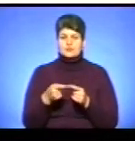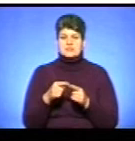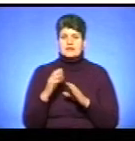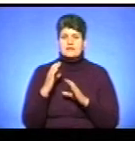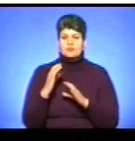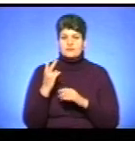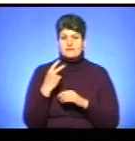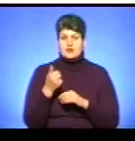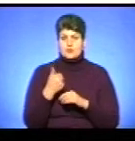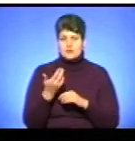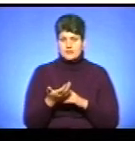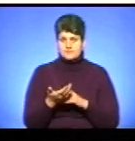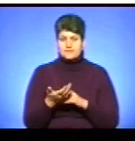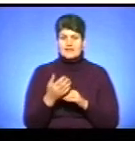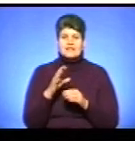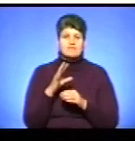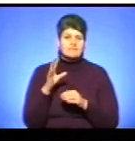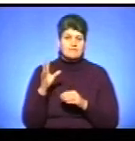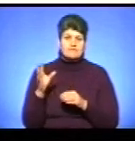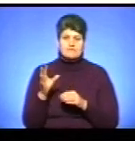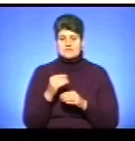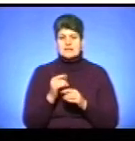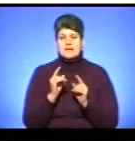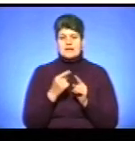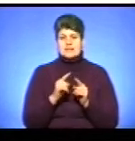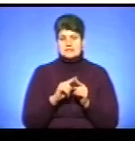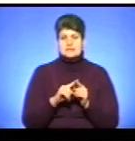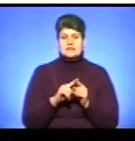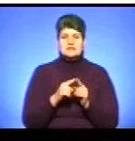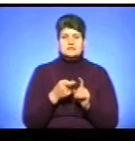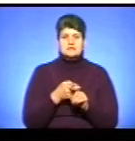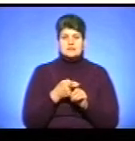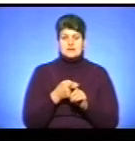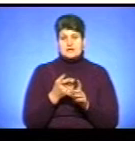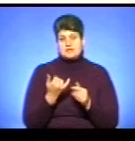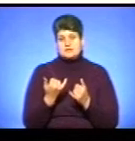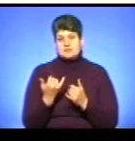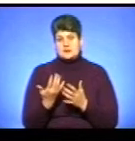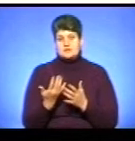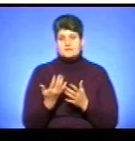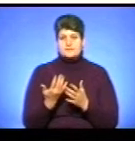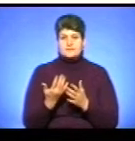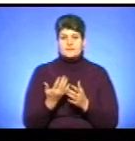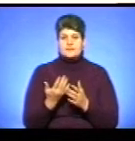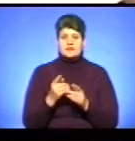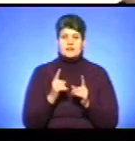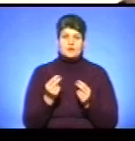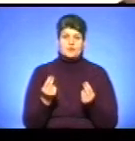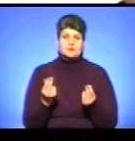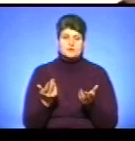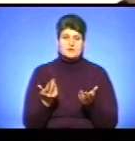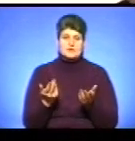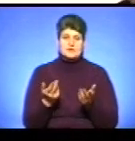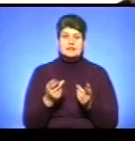автобусів на два роки. І все виключно на перших порах, і я думаю, що і зараз впирається в коштих. Чи